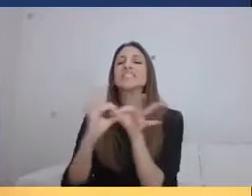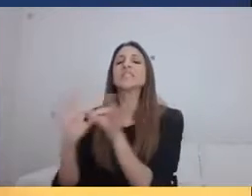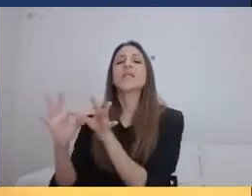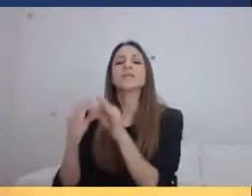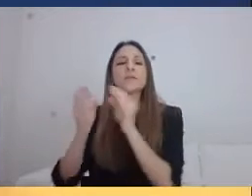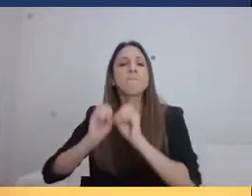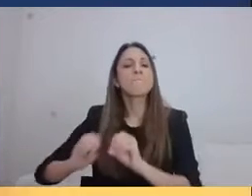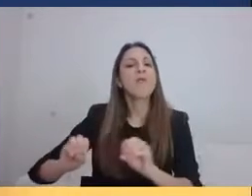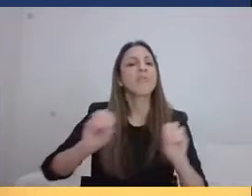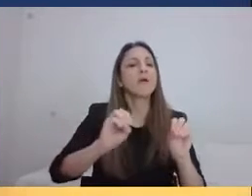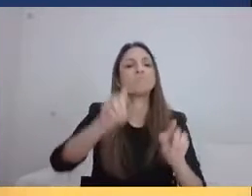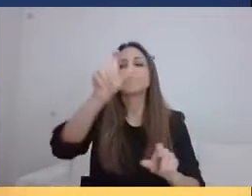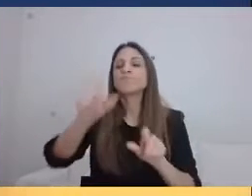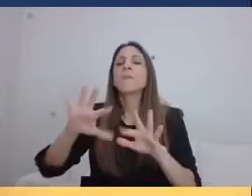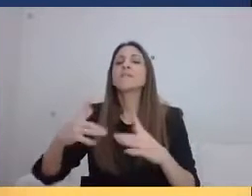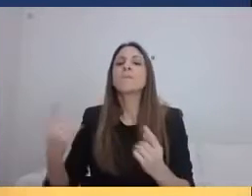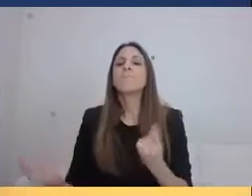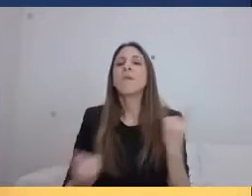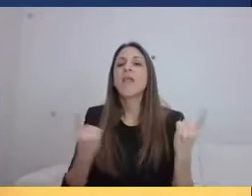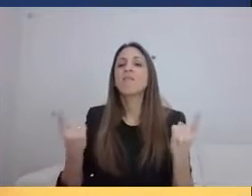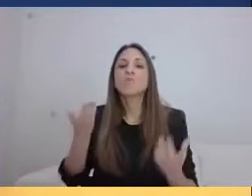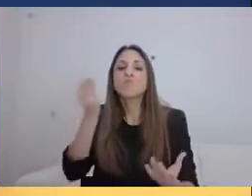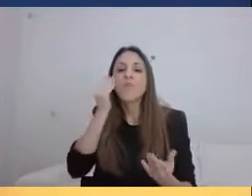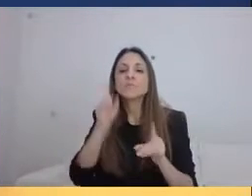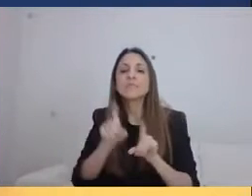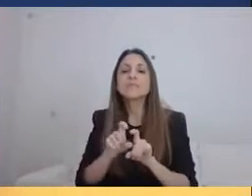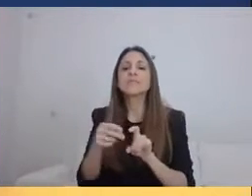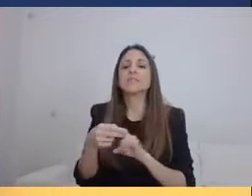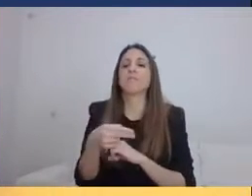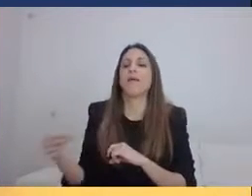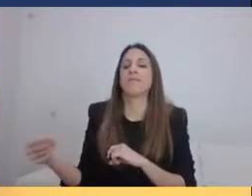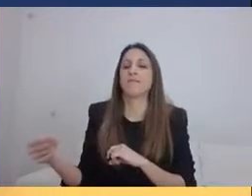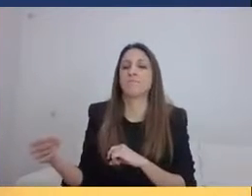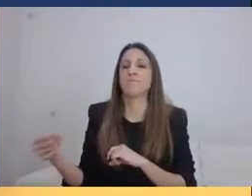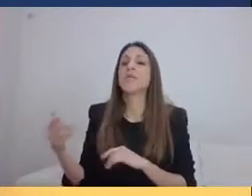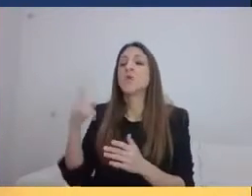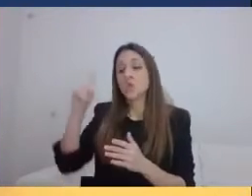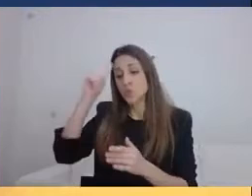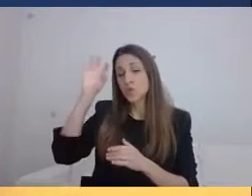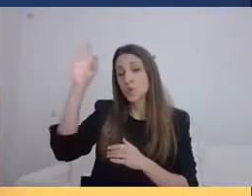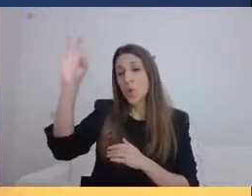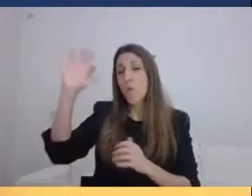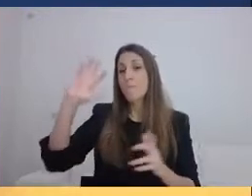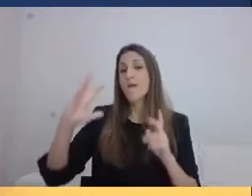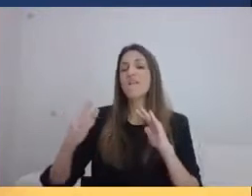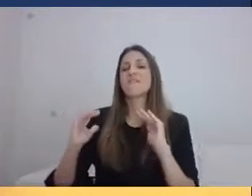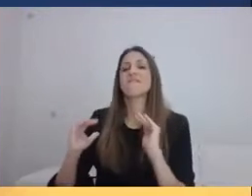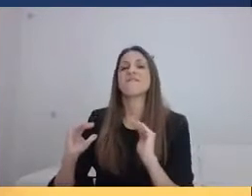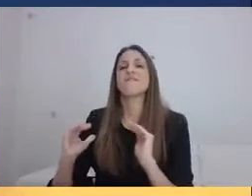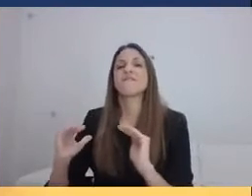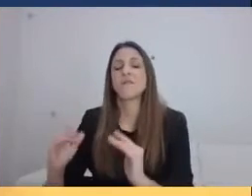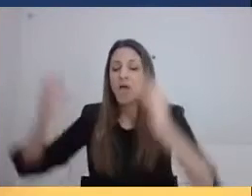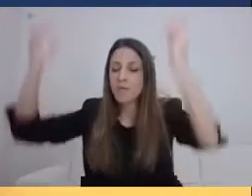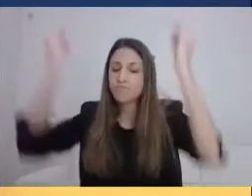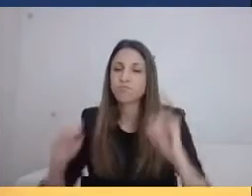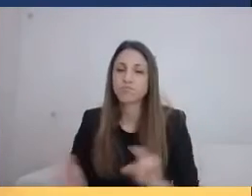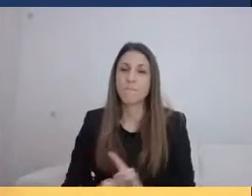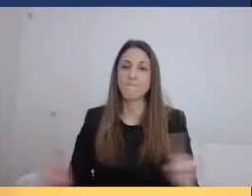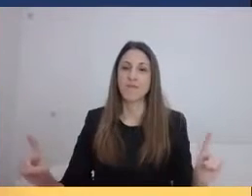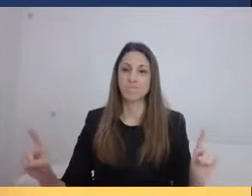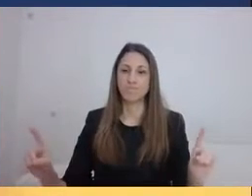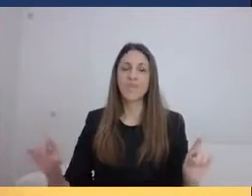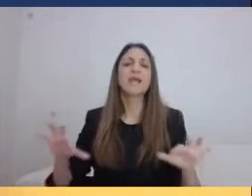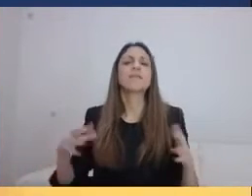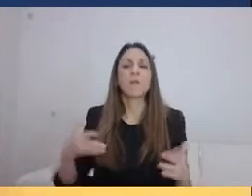εκπαίδευση για το περιβάλλον και την βιωσιμότητα. Δηλαδή, θα προωθήσουμε μέσω της παιδείας